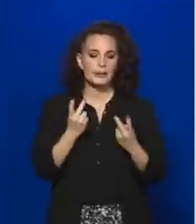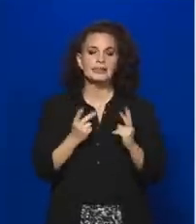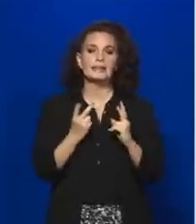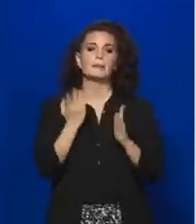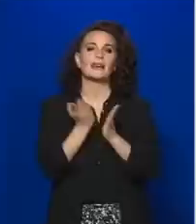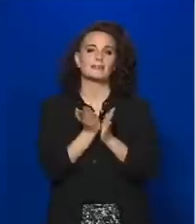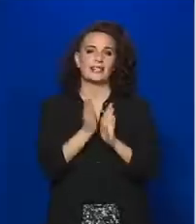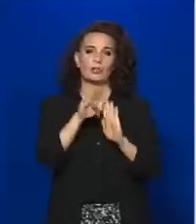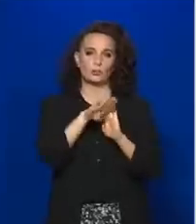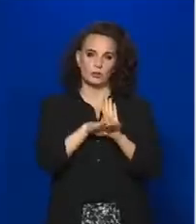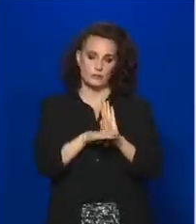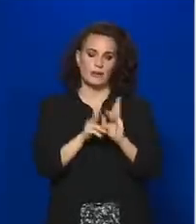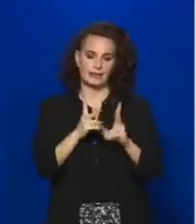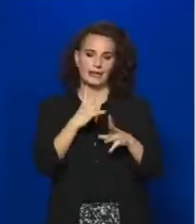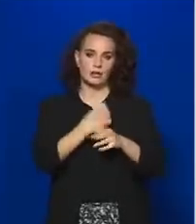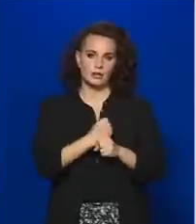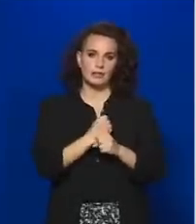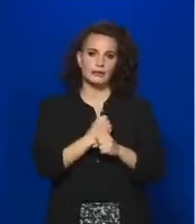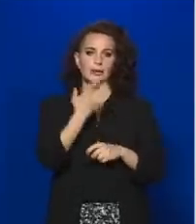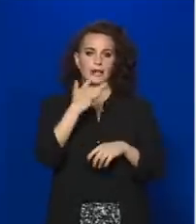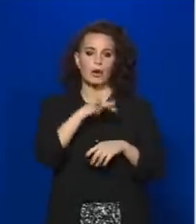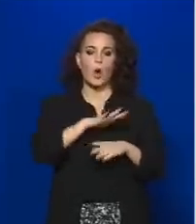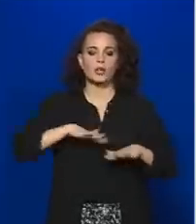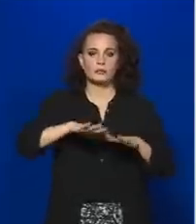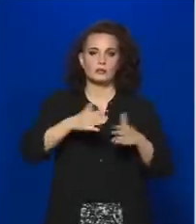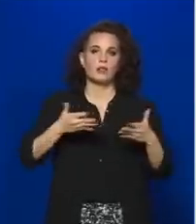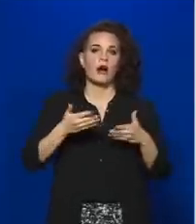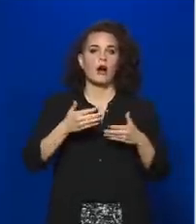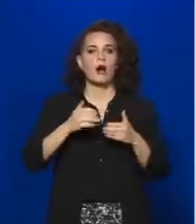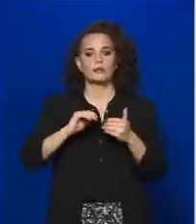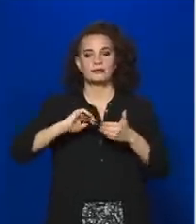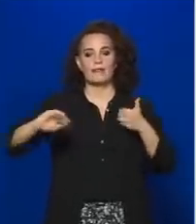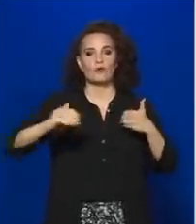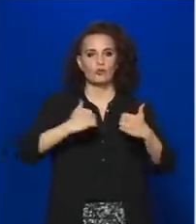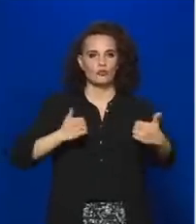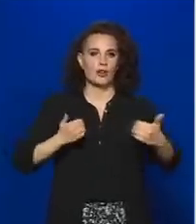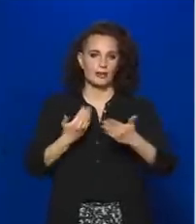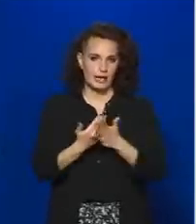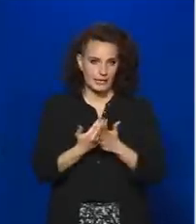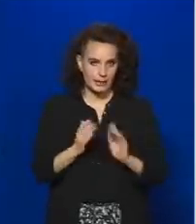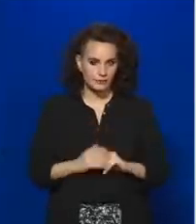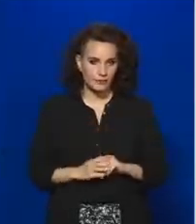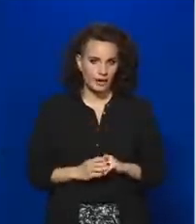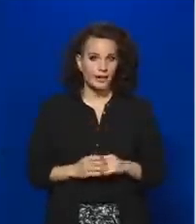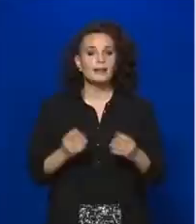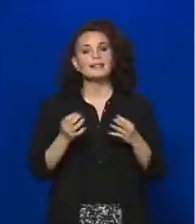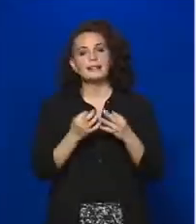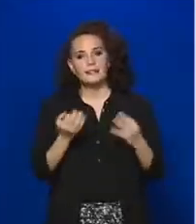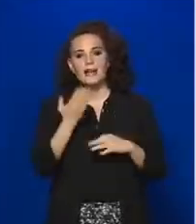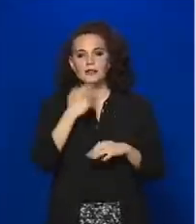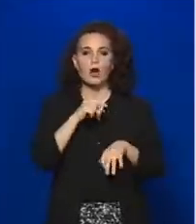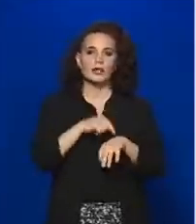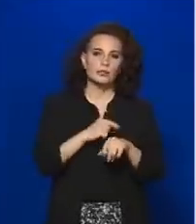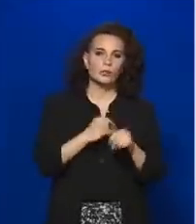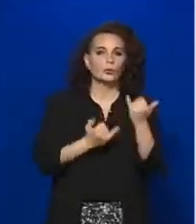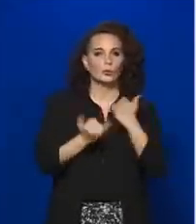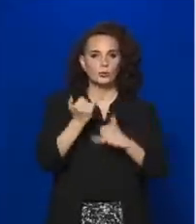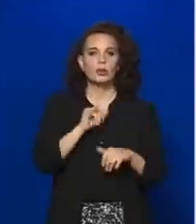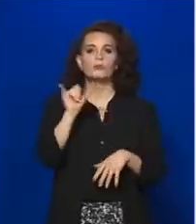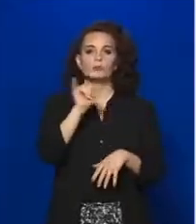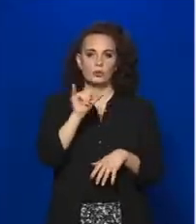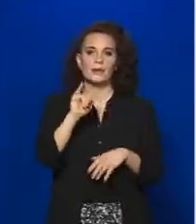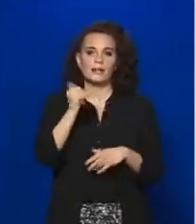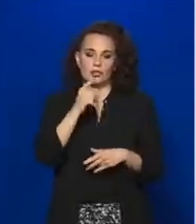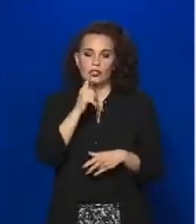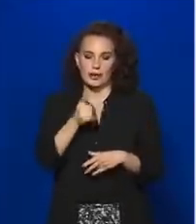tehát például az asztalok közötti védőtávolság betartásával. Nyilván majd, ahogy időszerű lesz, úgy Budapestre is ugyanígy